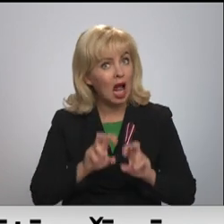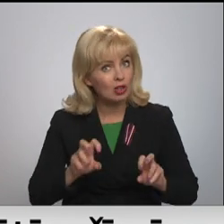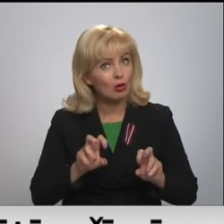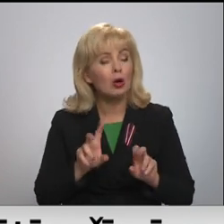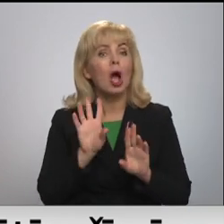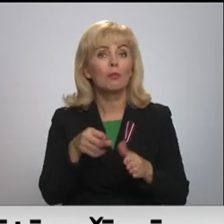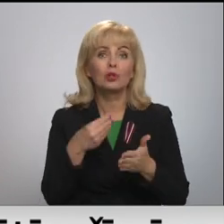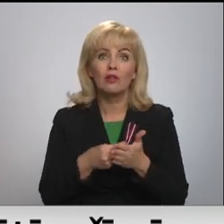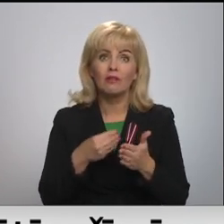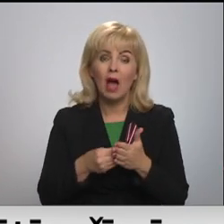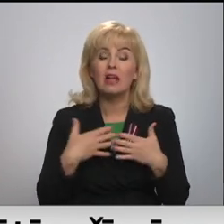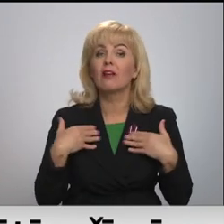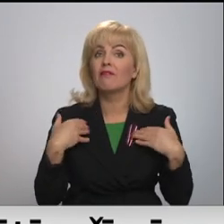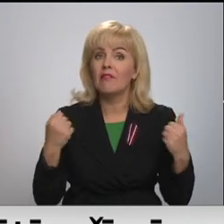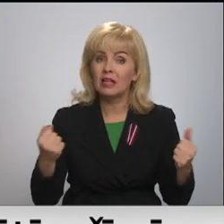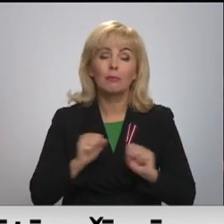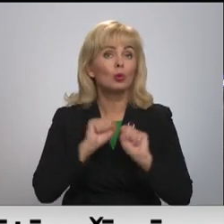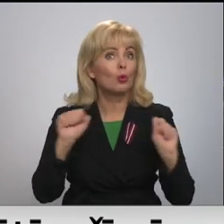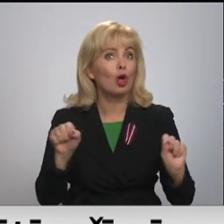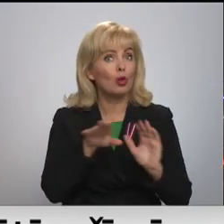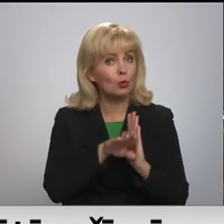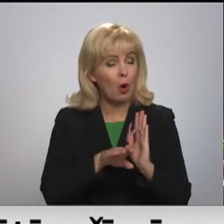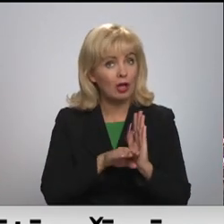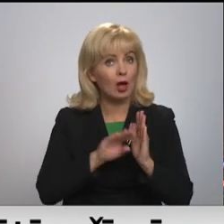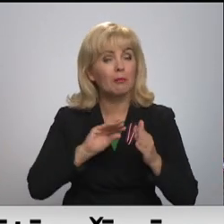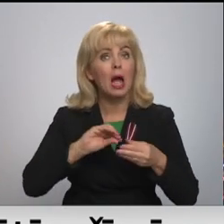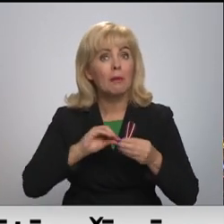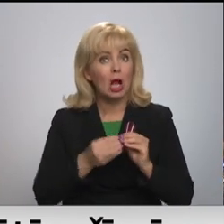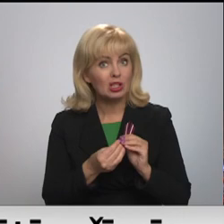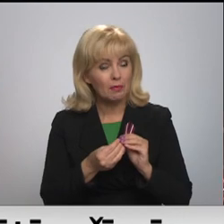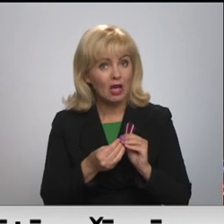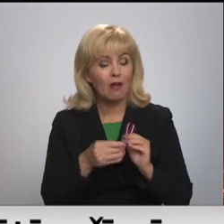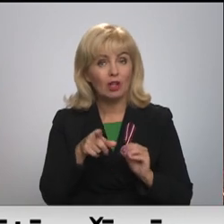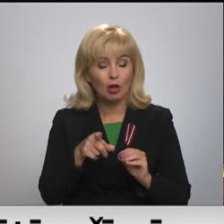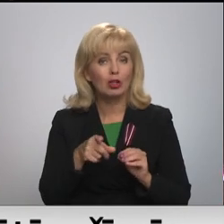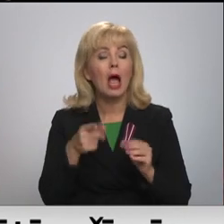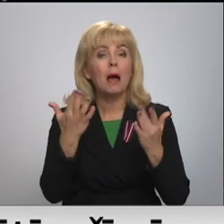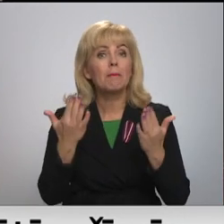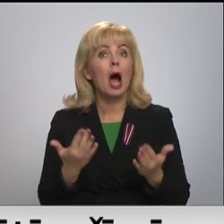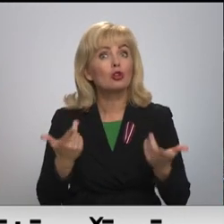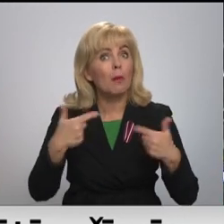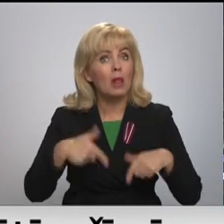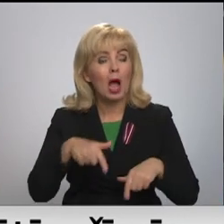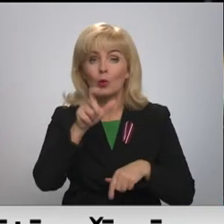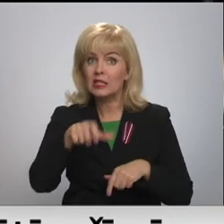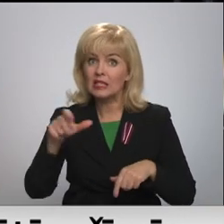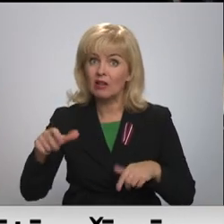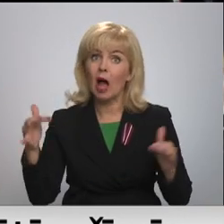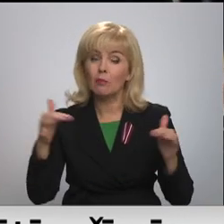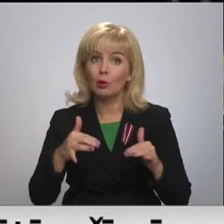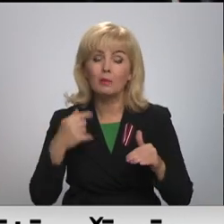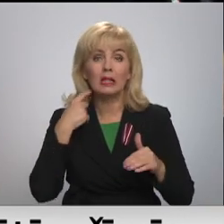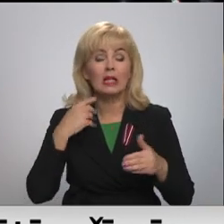vērtēti epidemioloģiskās drošības noteikumu prasību ievērošana. Pasākuma laikā cilvēku plūsmām Rīgas